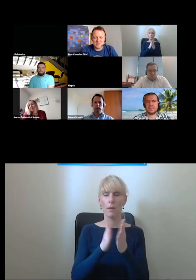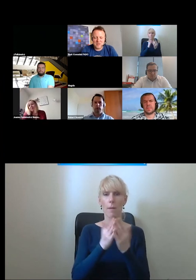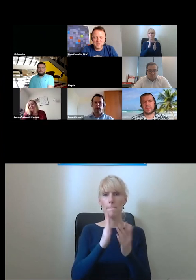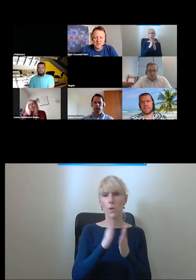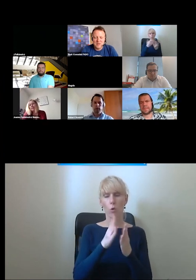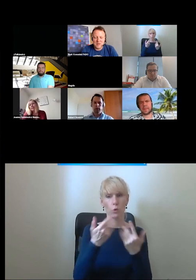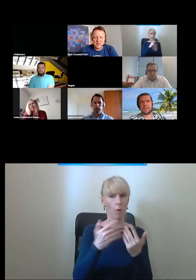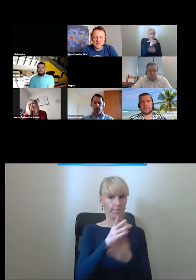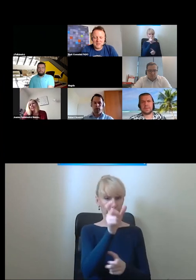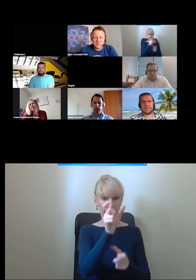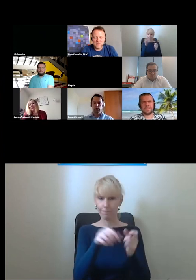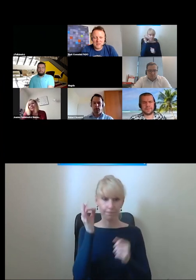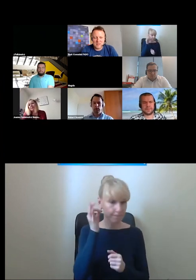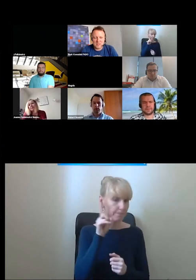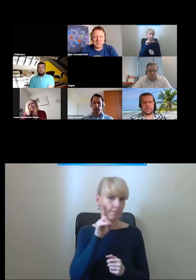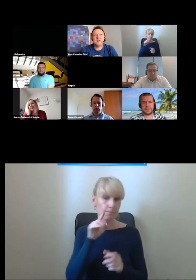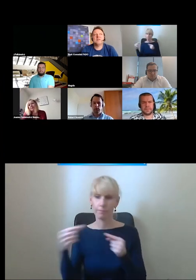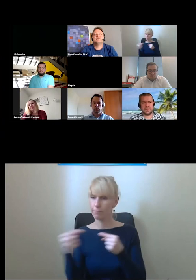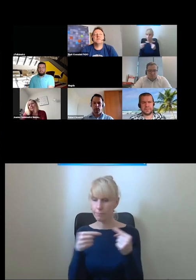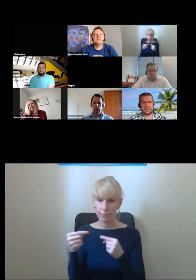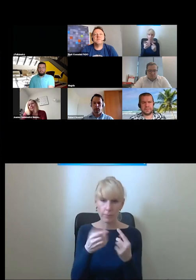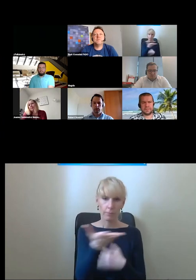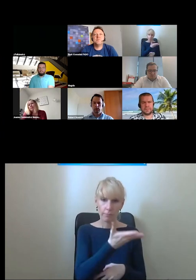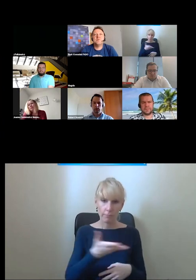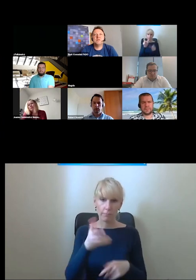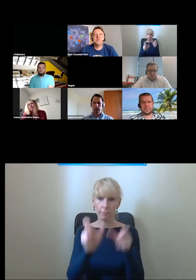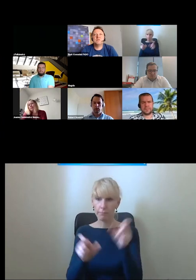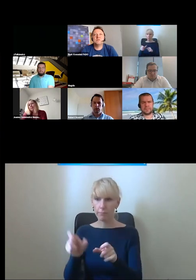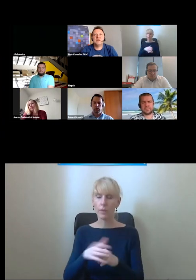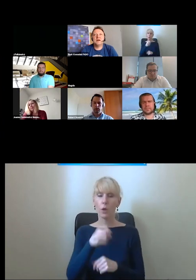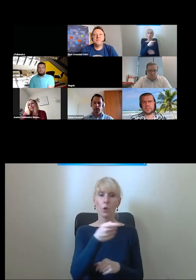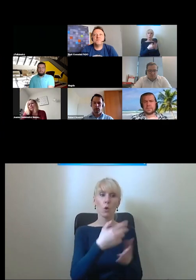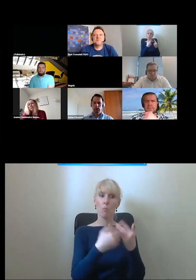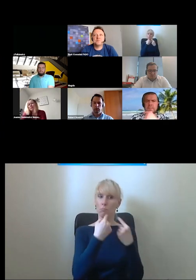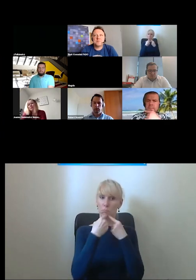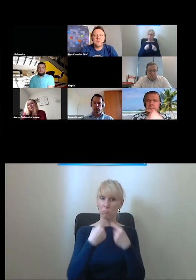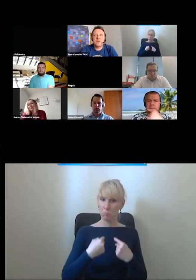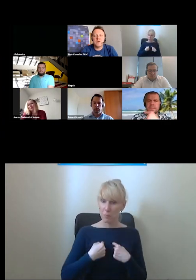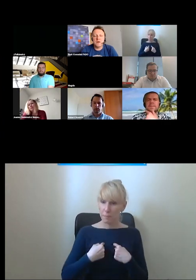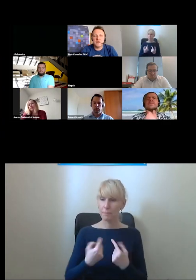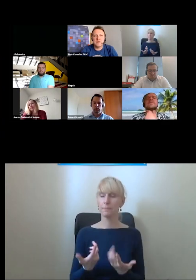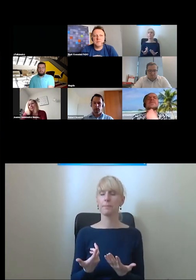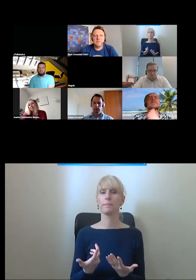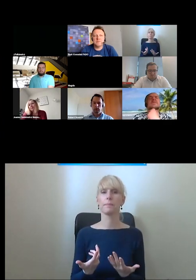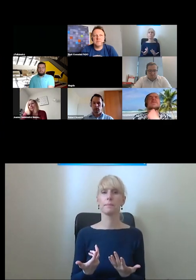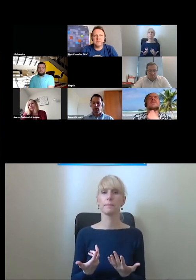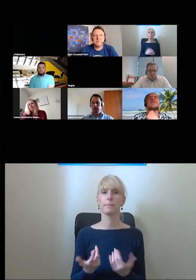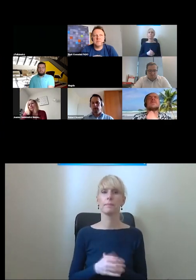żebyście spróbowali jeszcze powiedzieć coś na na